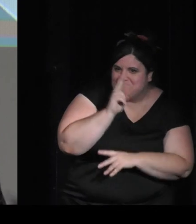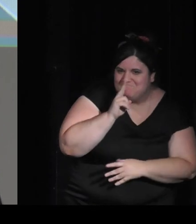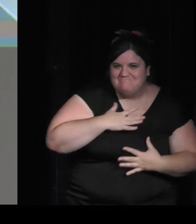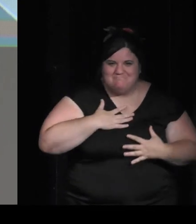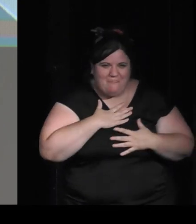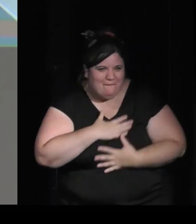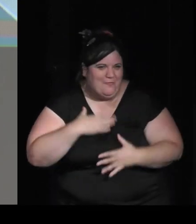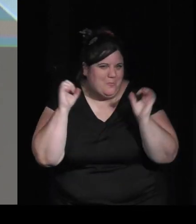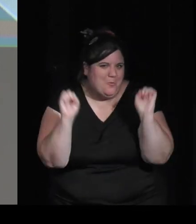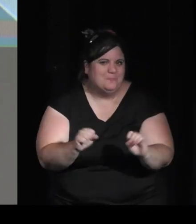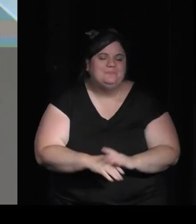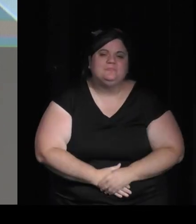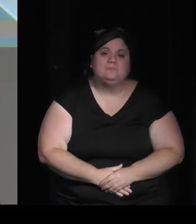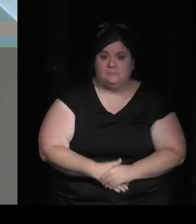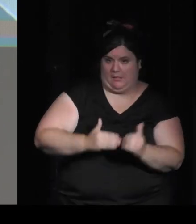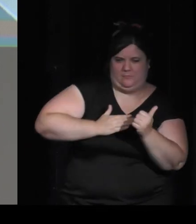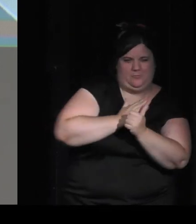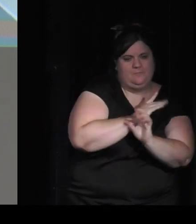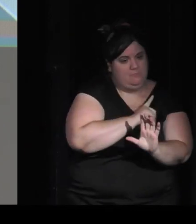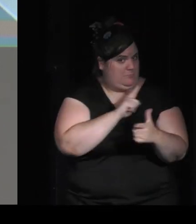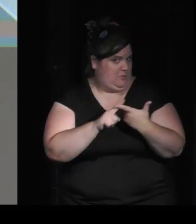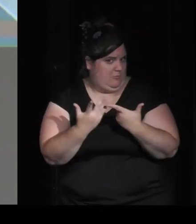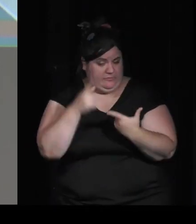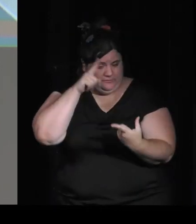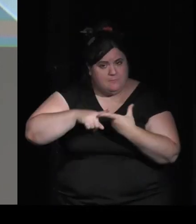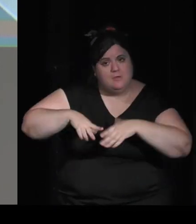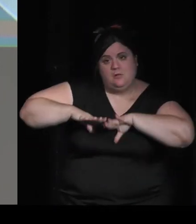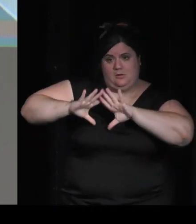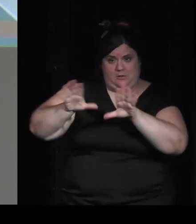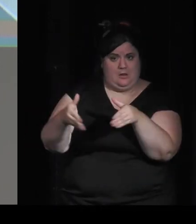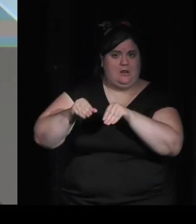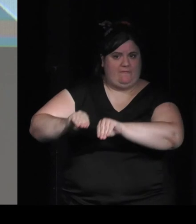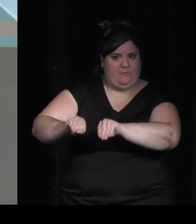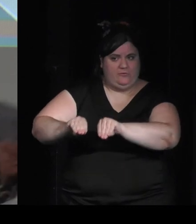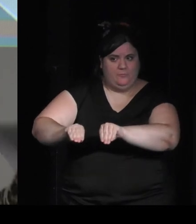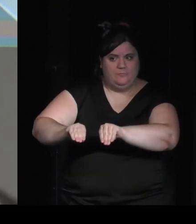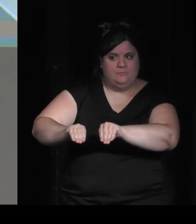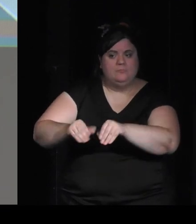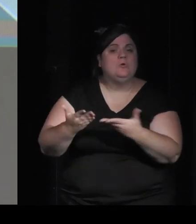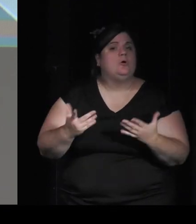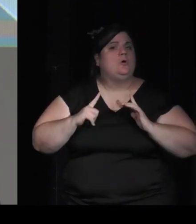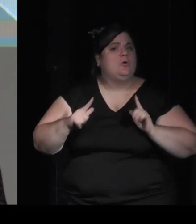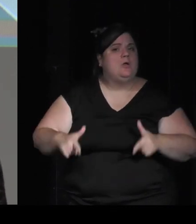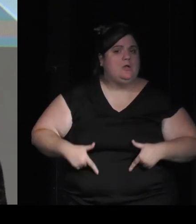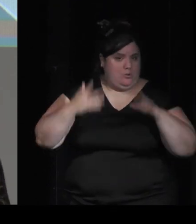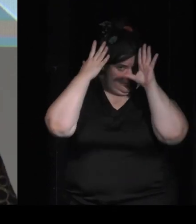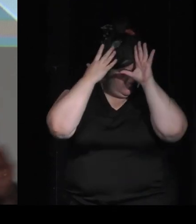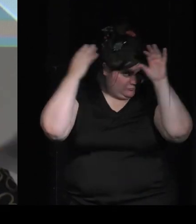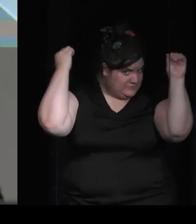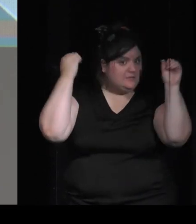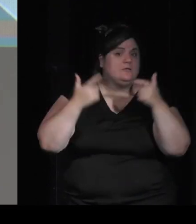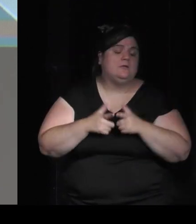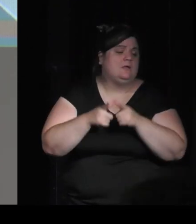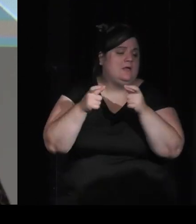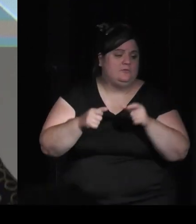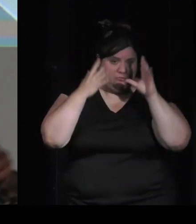donc ça c'est une première activité la deuxième c'est autour de la formation donc nous au sein de'école polytechnique et de l'institut polytechnique de Paris